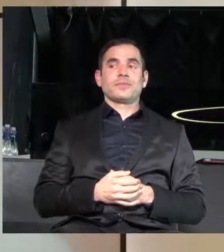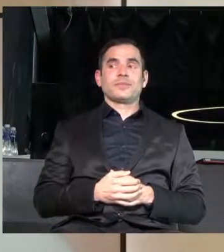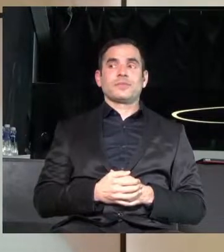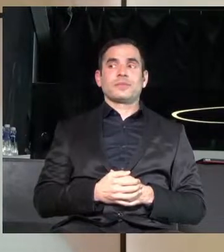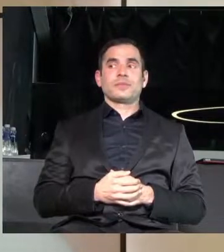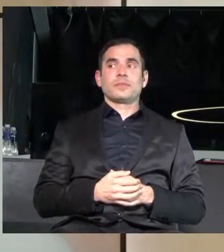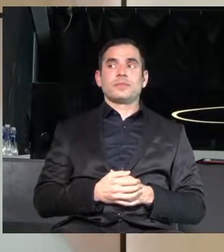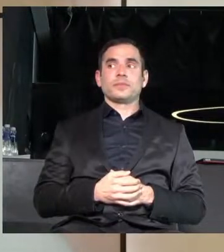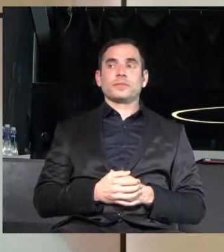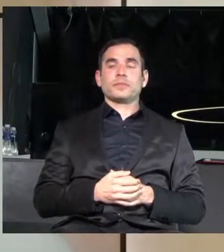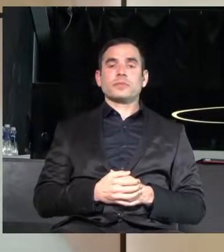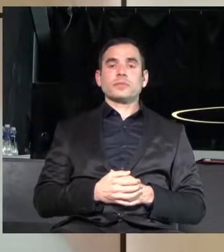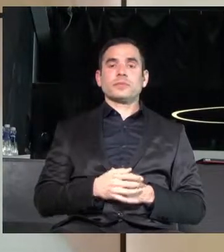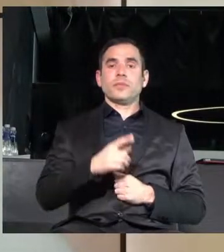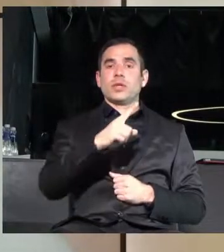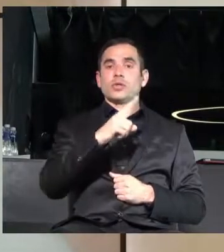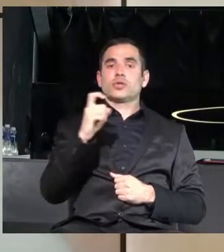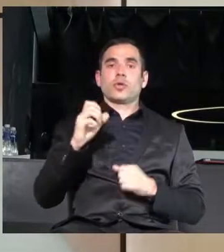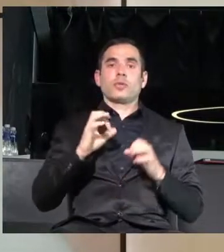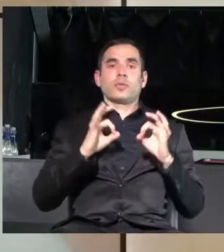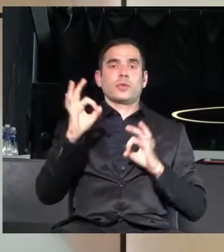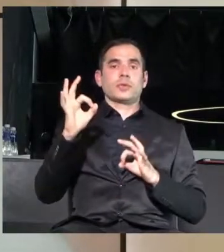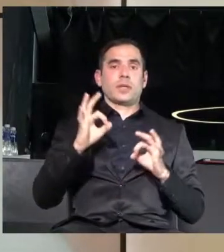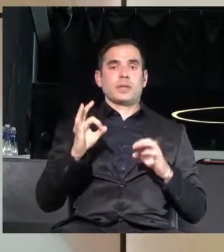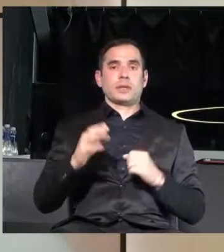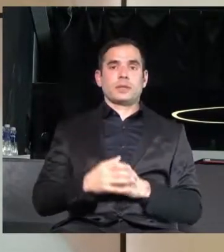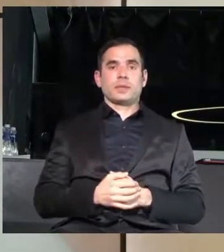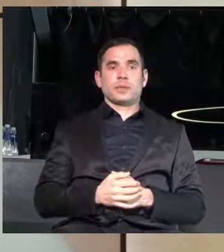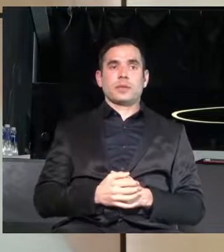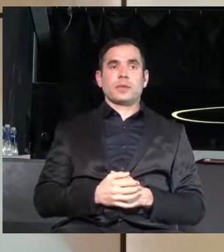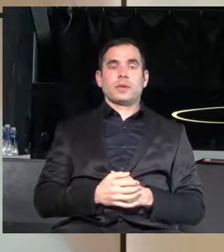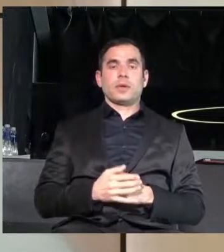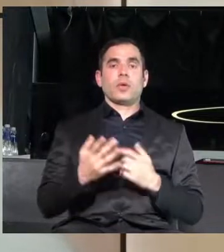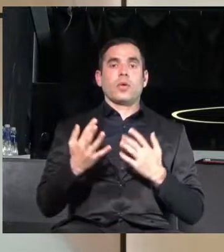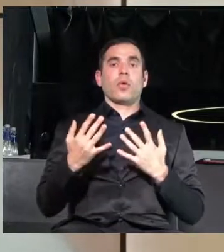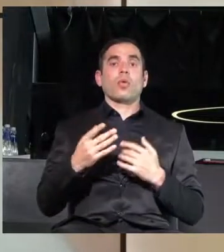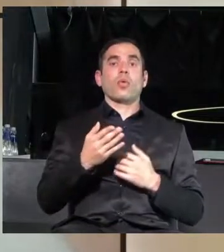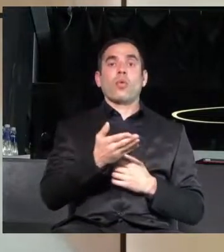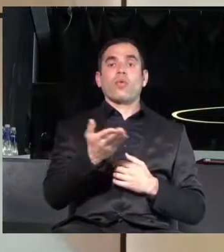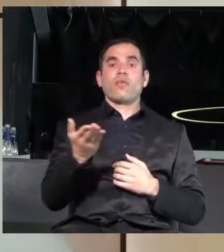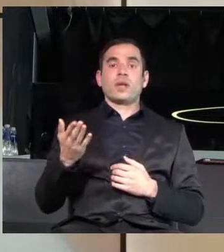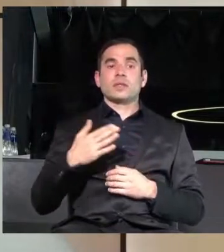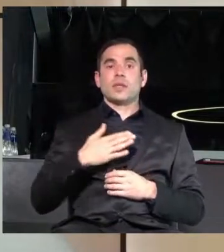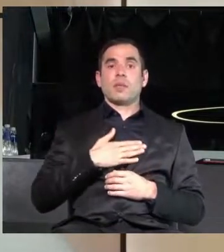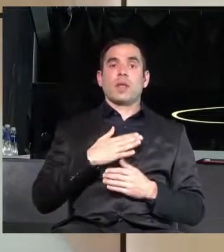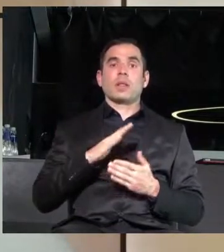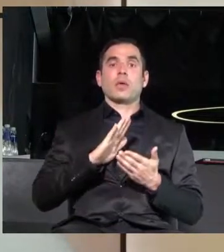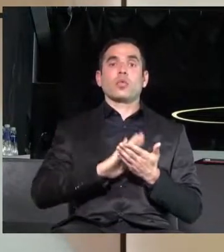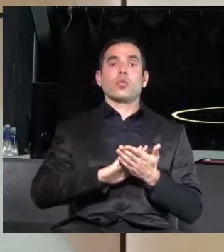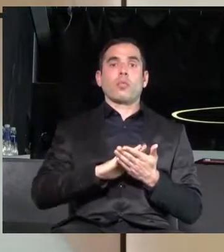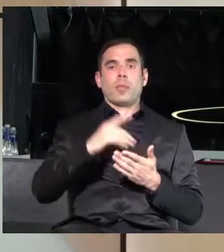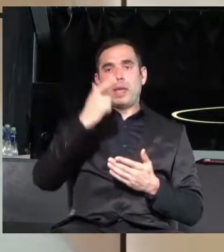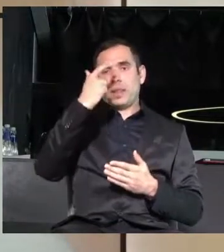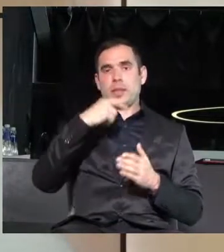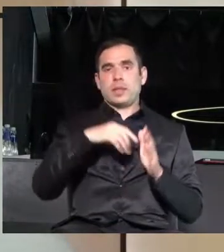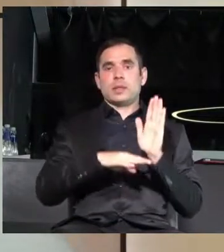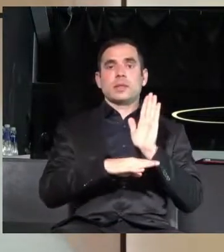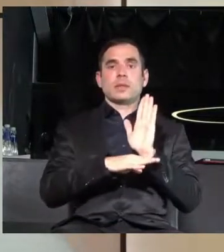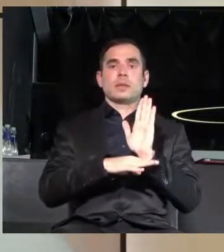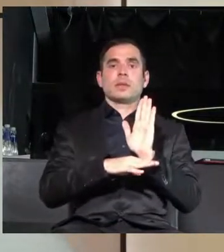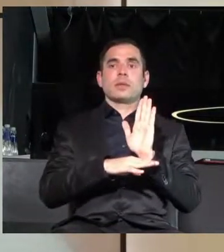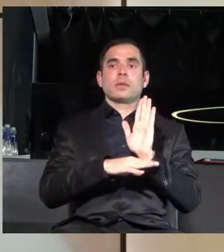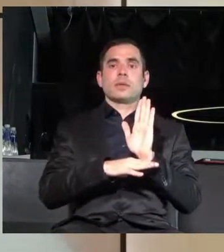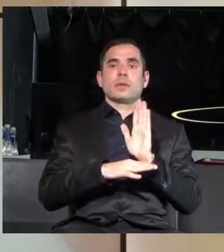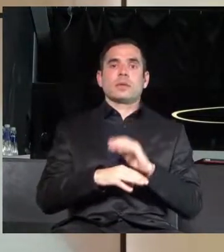Да, около 100%. А колко от вас имат документ за самоличност? Тоест личен